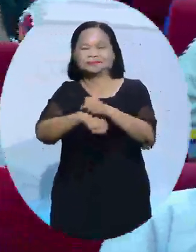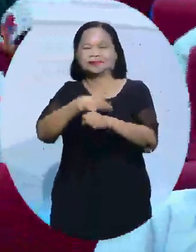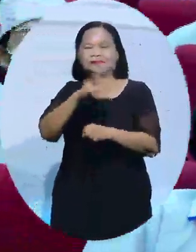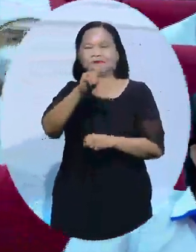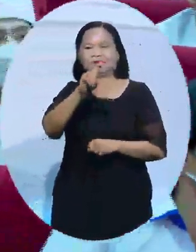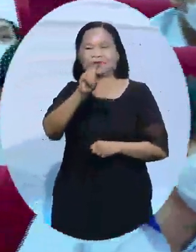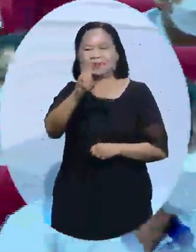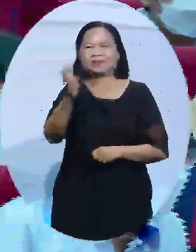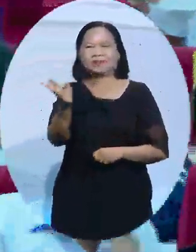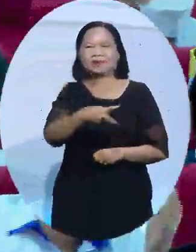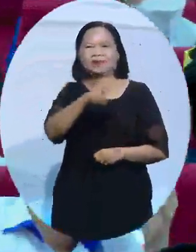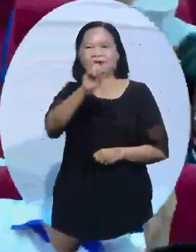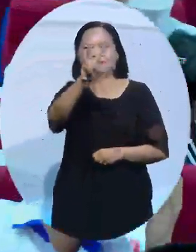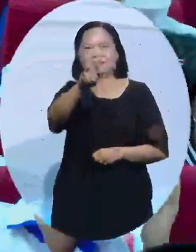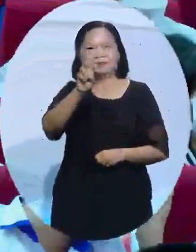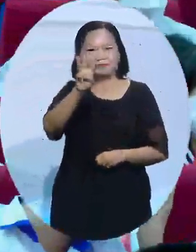-2023.